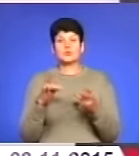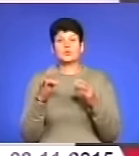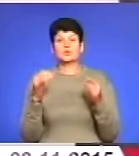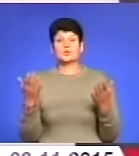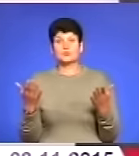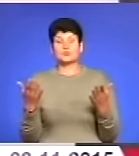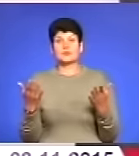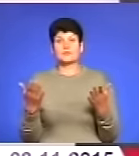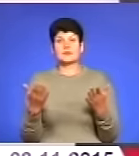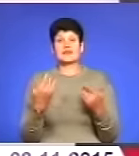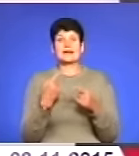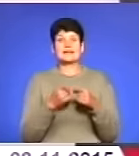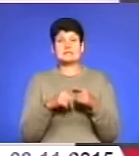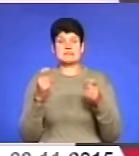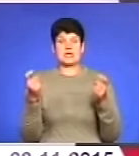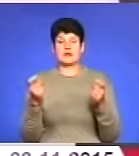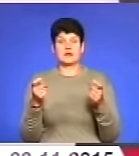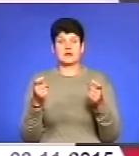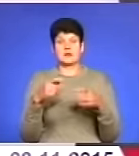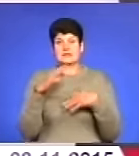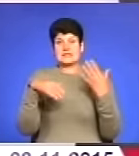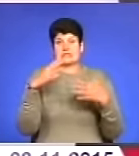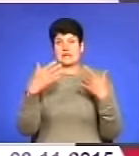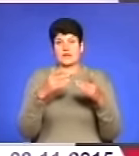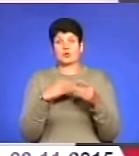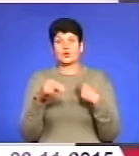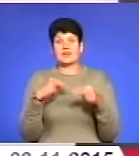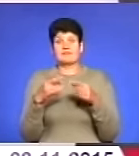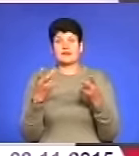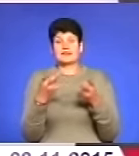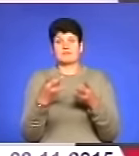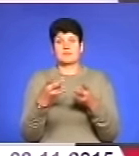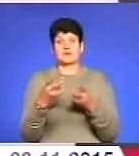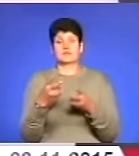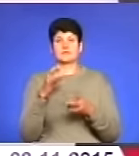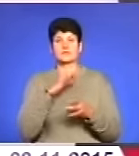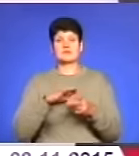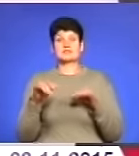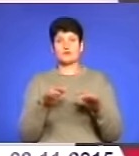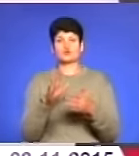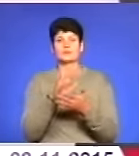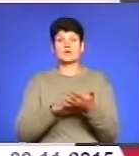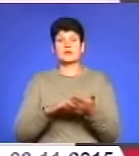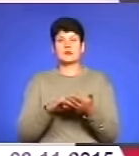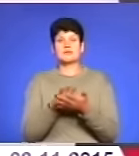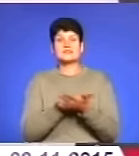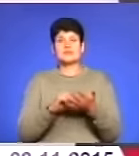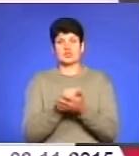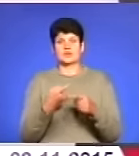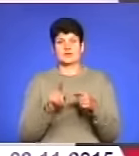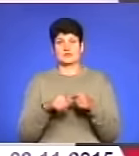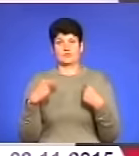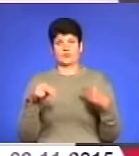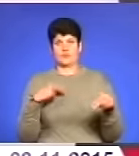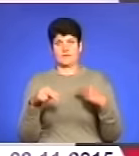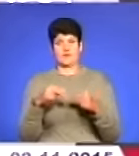Я думаю, що це стихійна торгівля і її треба вживати заходів до її припинення, але ніяка ж не до таких речей,